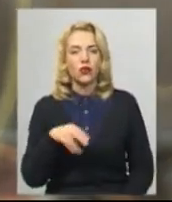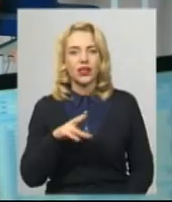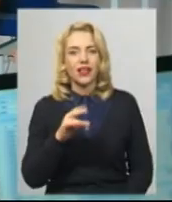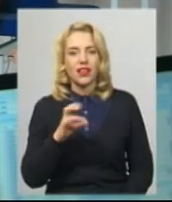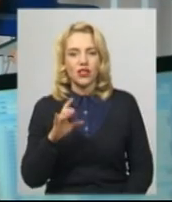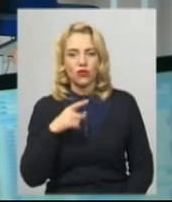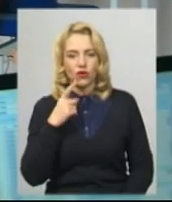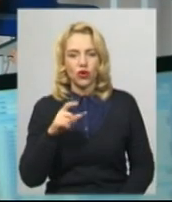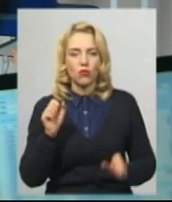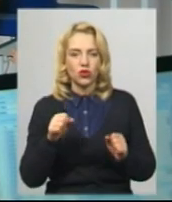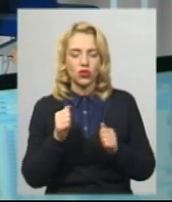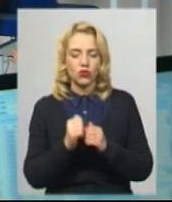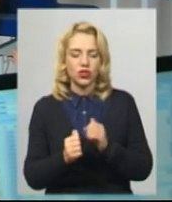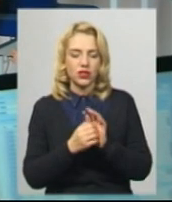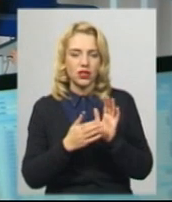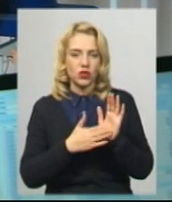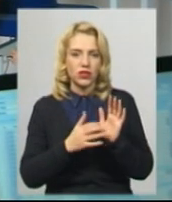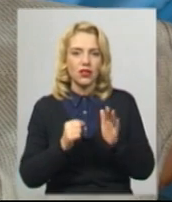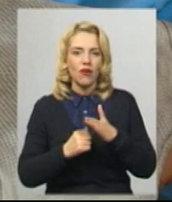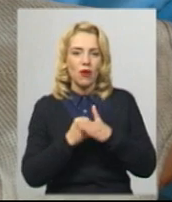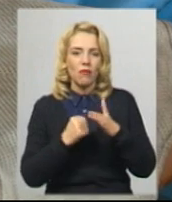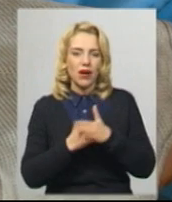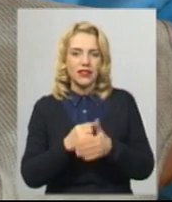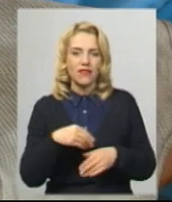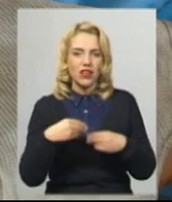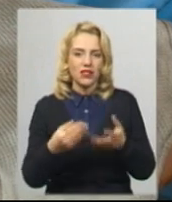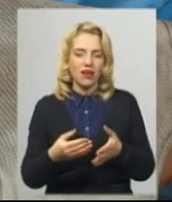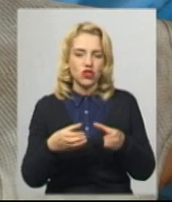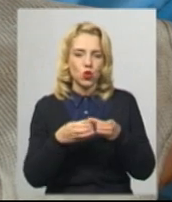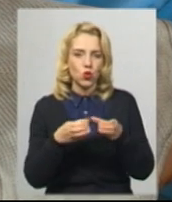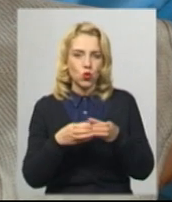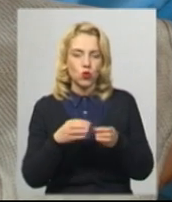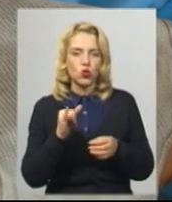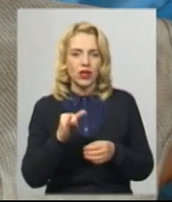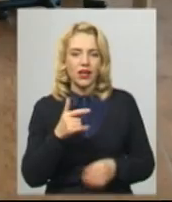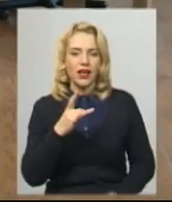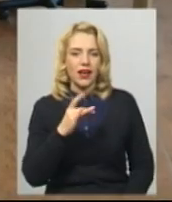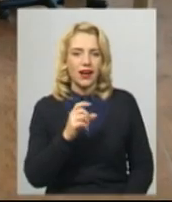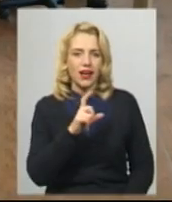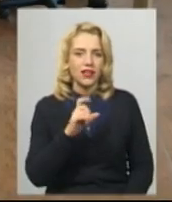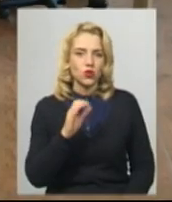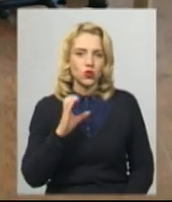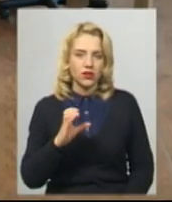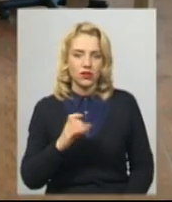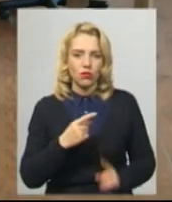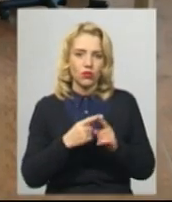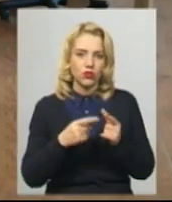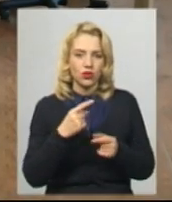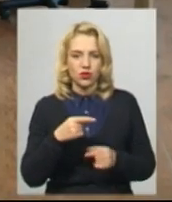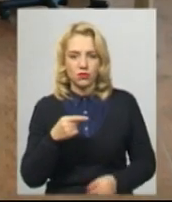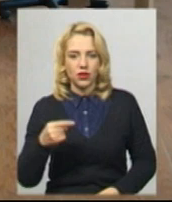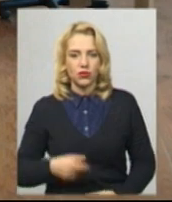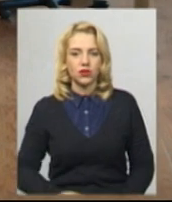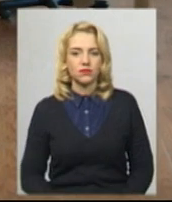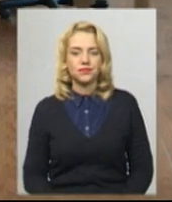зареєструватись у електронній базі, вказавши групу та резус, аби здати кров конкретній людині. Анастасія Збродова, Юрій Чорний, Іван Мовчан. Новини на Суспільному.